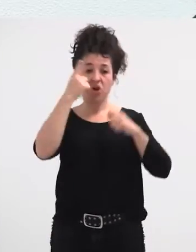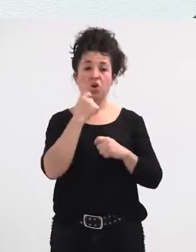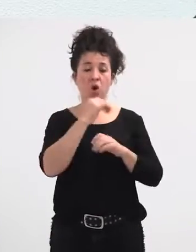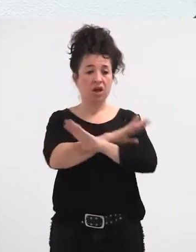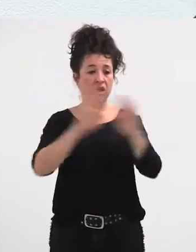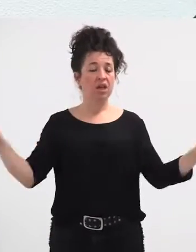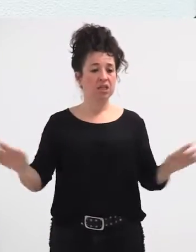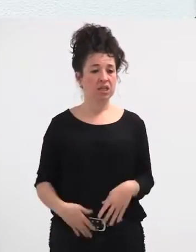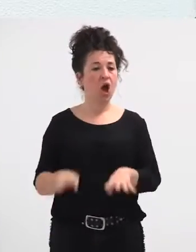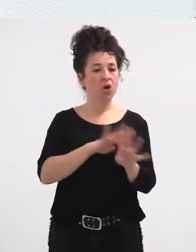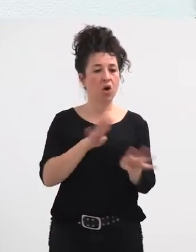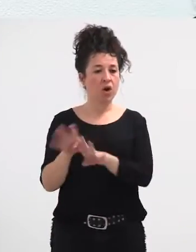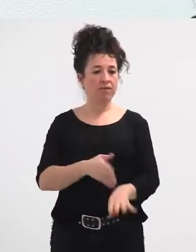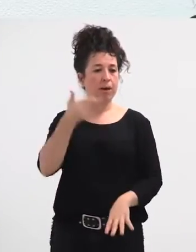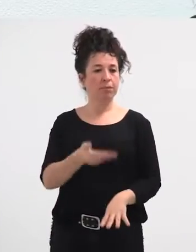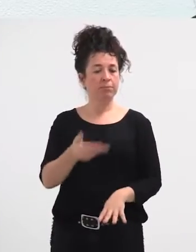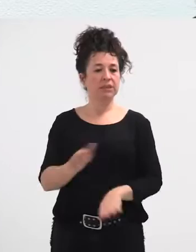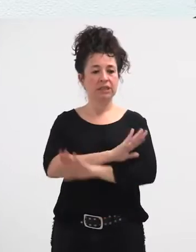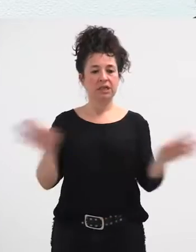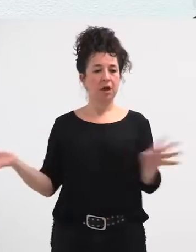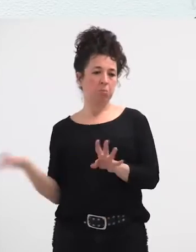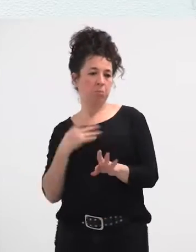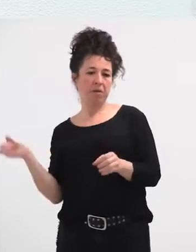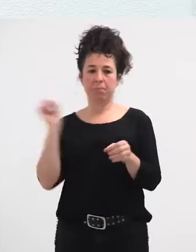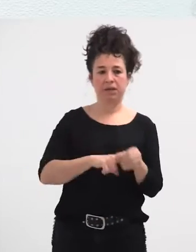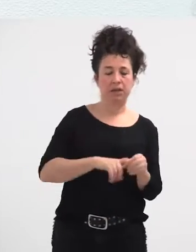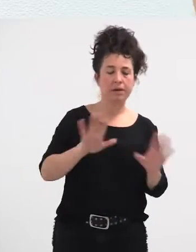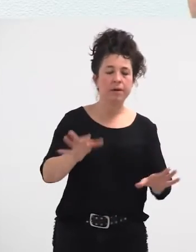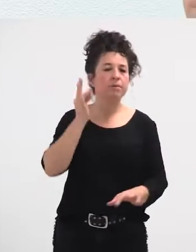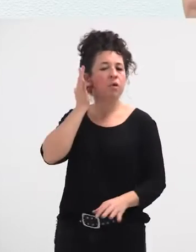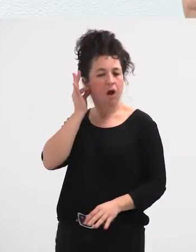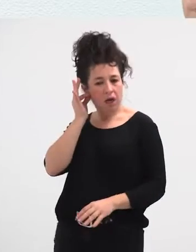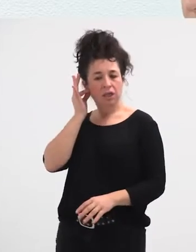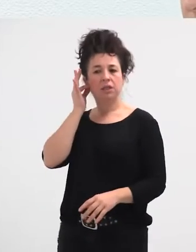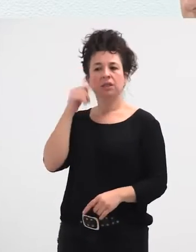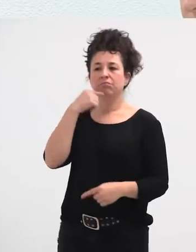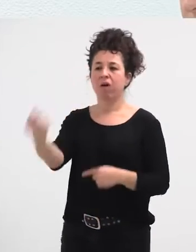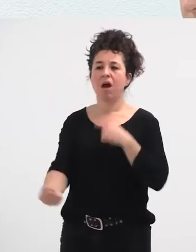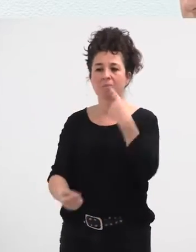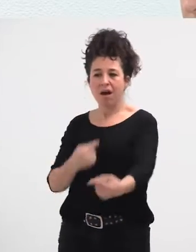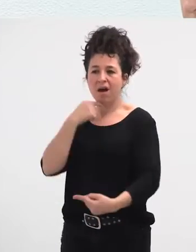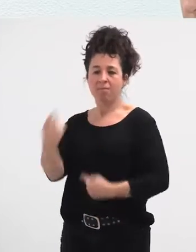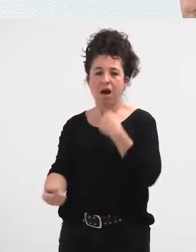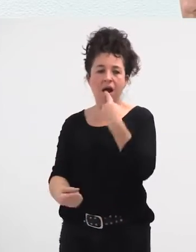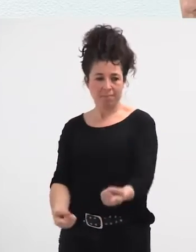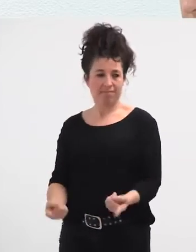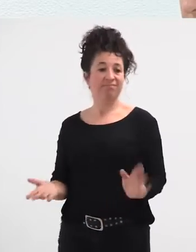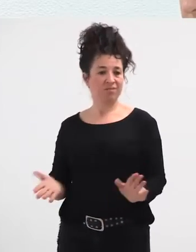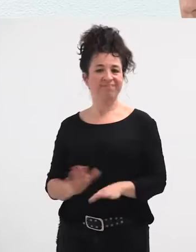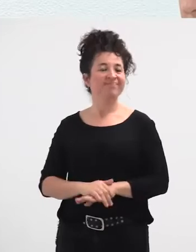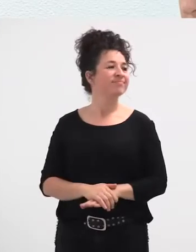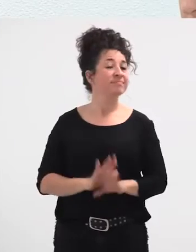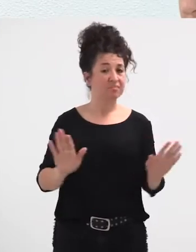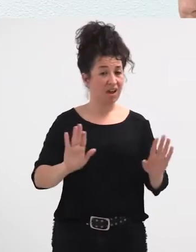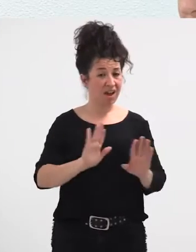koreografia oso garrantzitsua da, eta ateratzen da, eta emakumei, etengabe hori leporatzen zain. Eta, bueno, eta